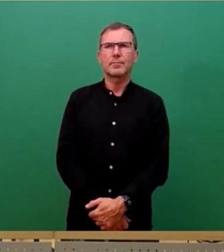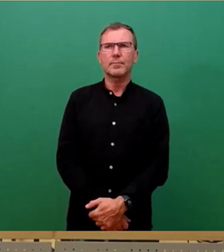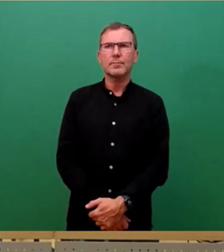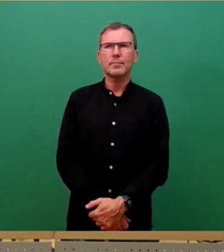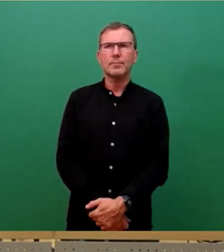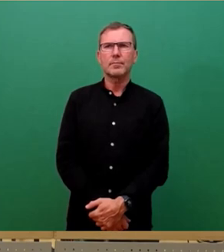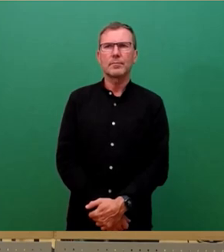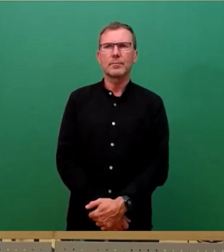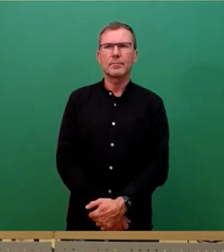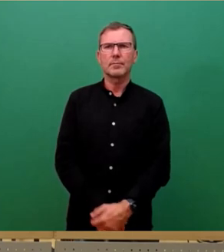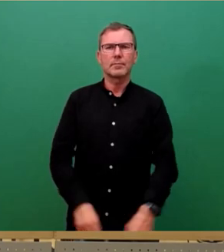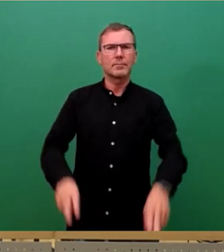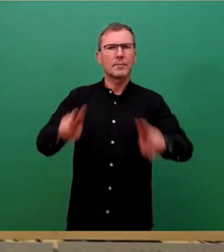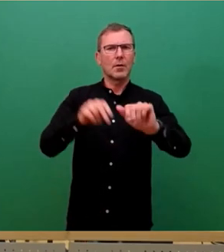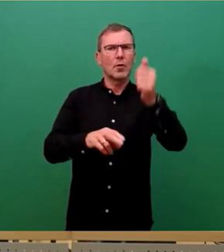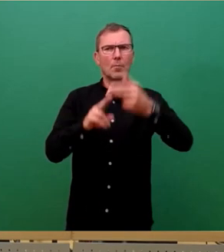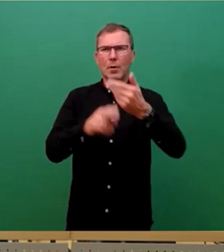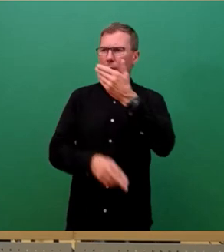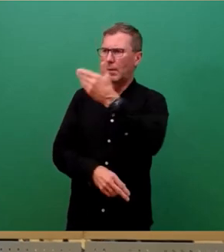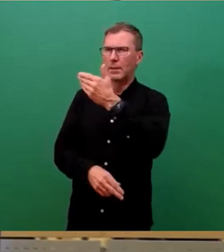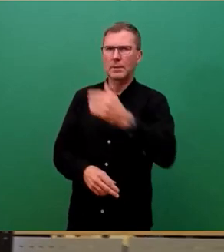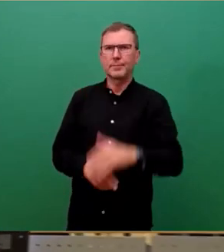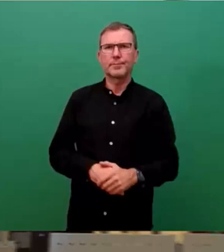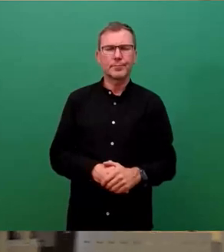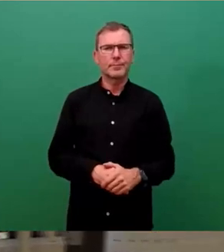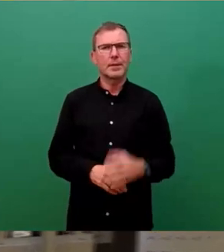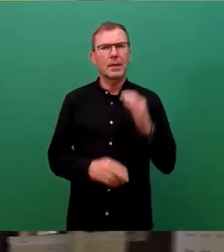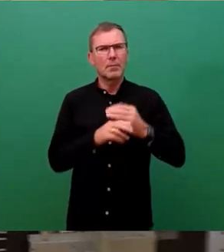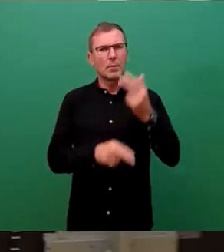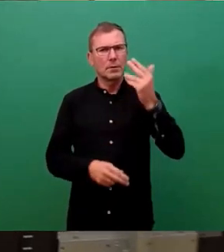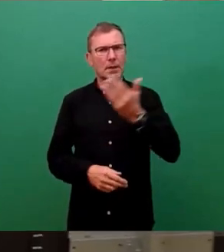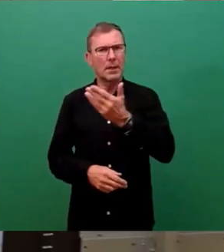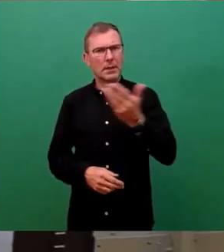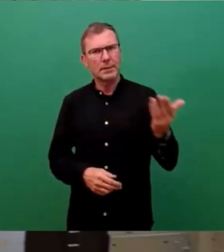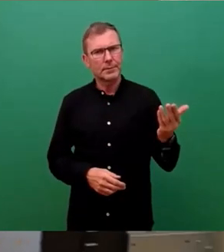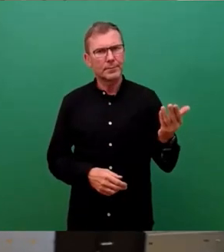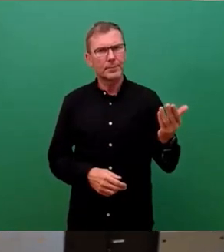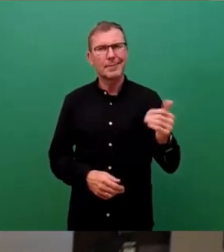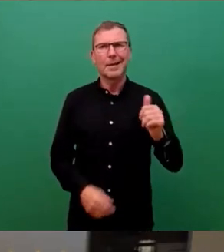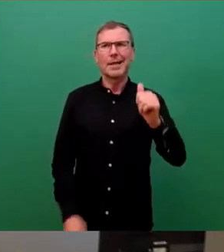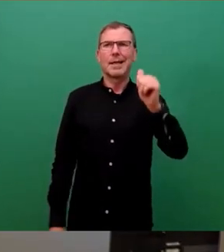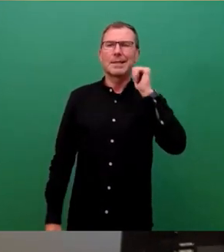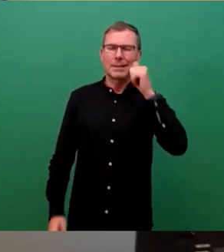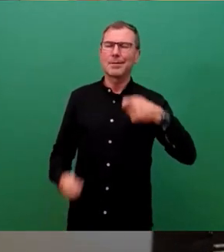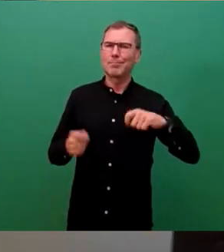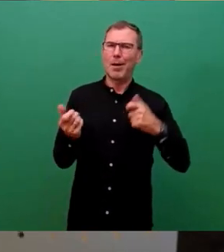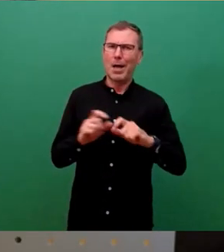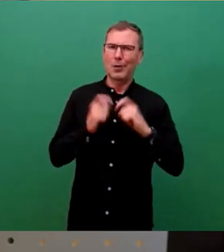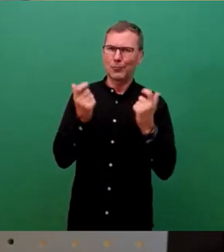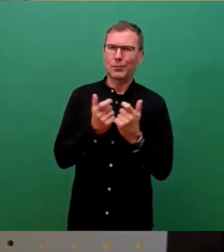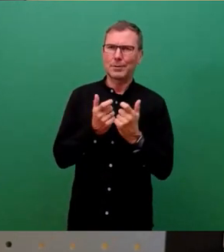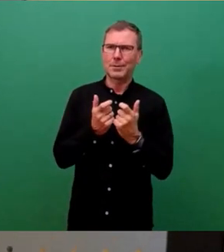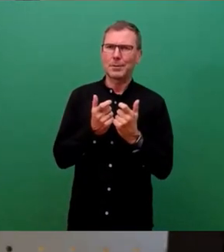Sehr geehrter Herr Oberbürgermeister, sehr geehrte Damen und Herren, in der Tat hat gestern im Bauausschuss hier eine